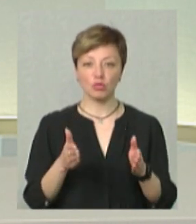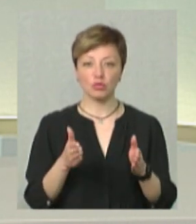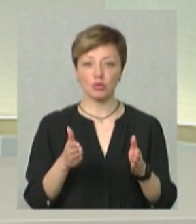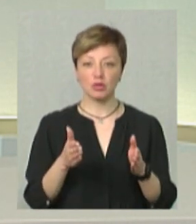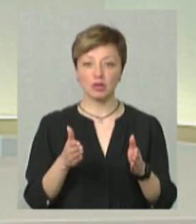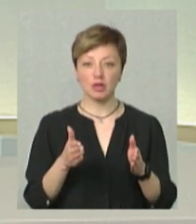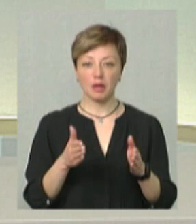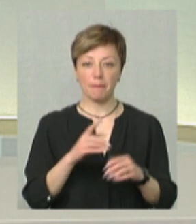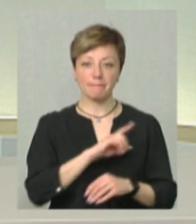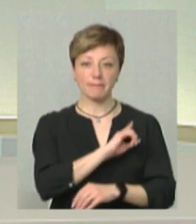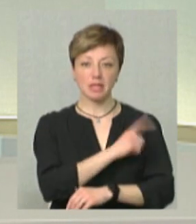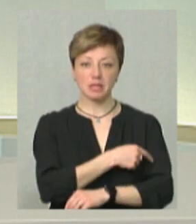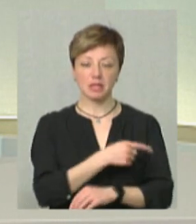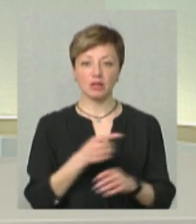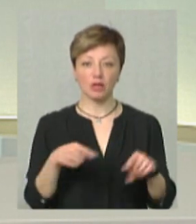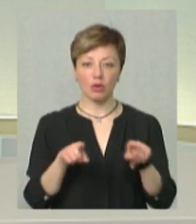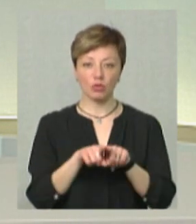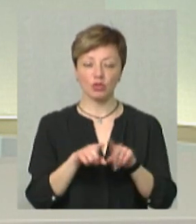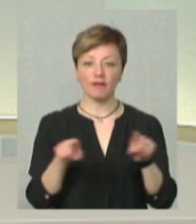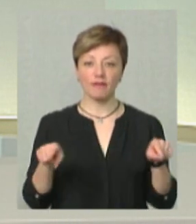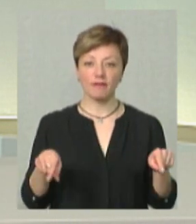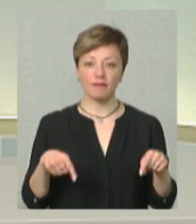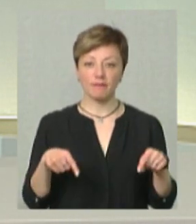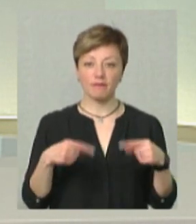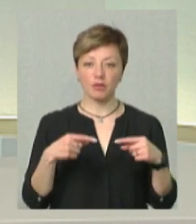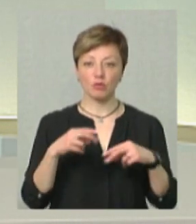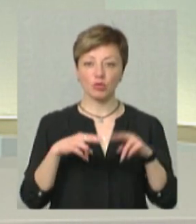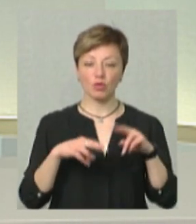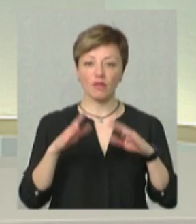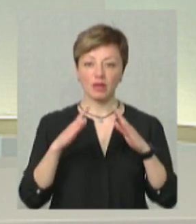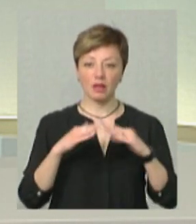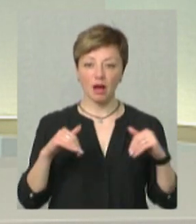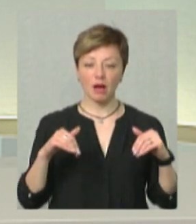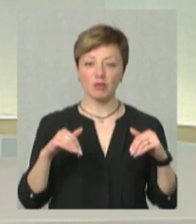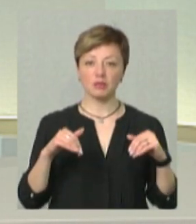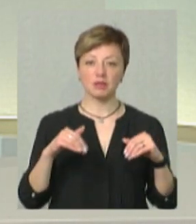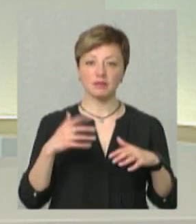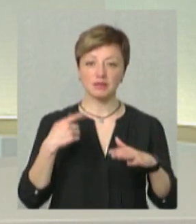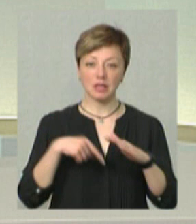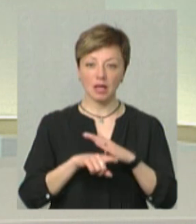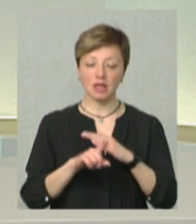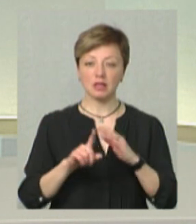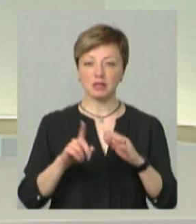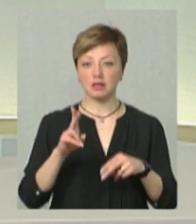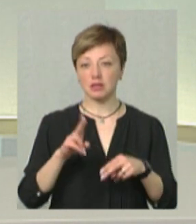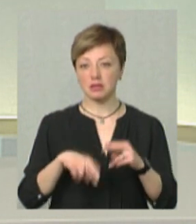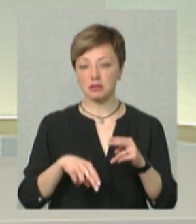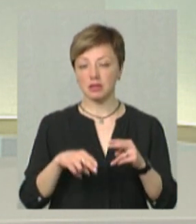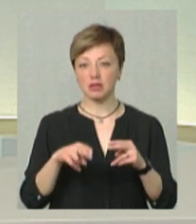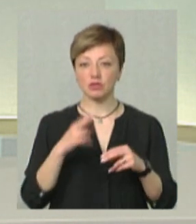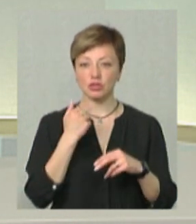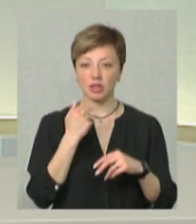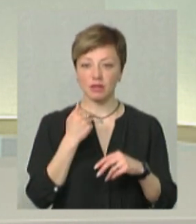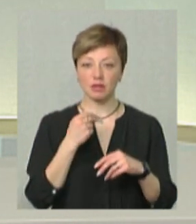підсилювати. Також там відбудовано табору. Там запуск з, там, всередині або на кінця червня.